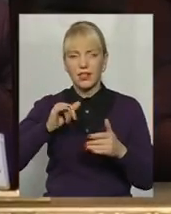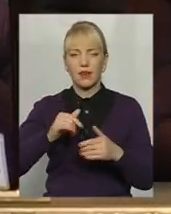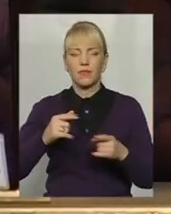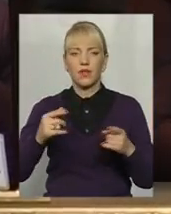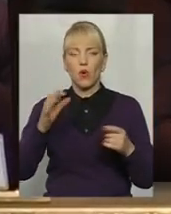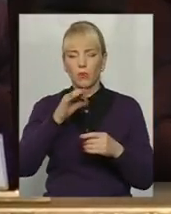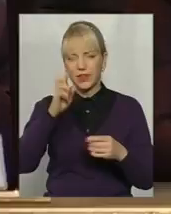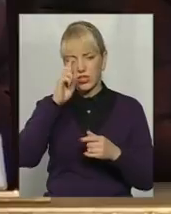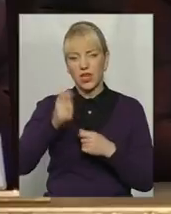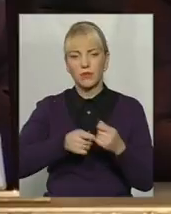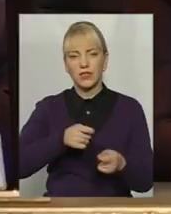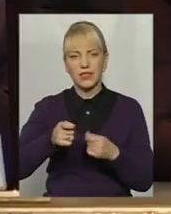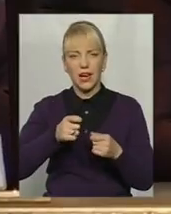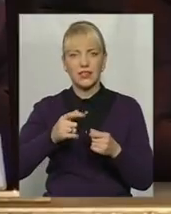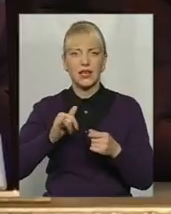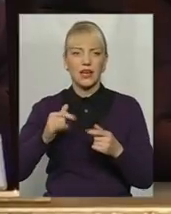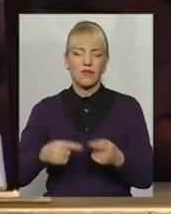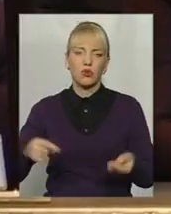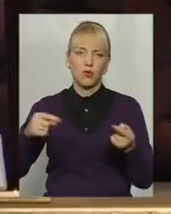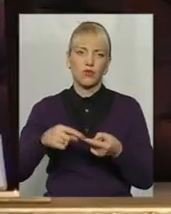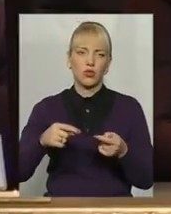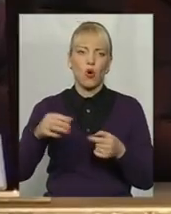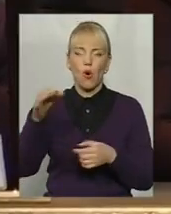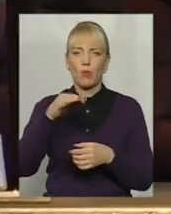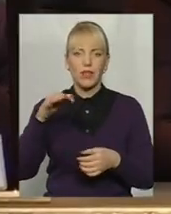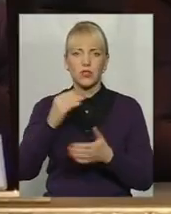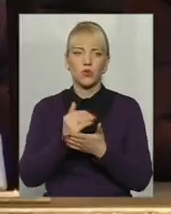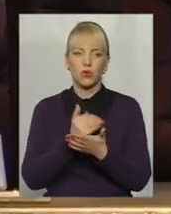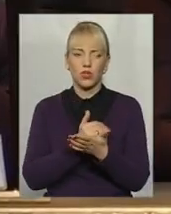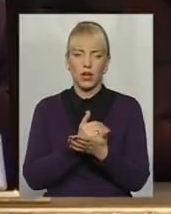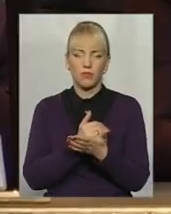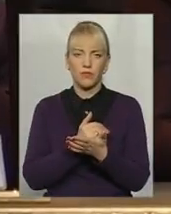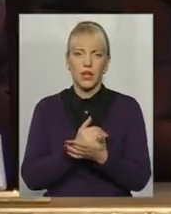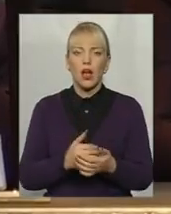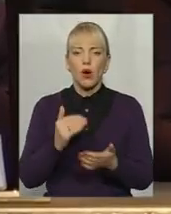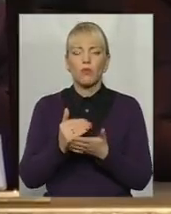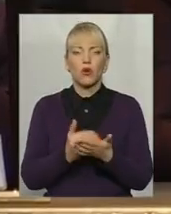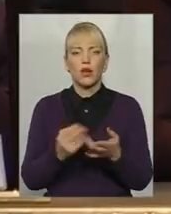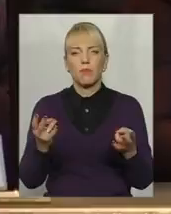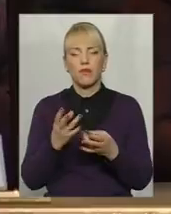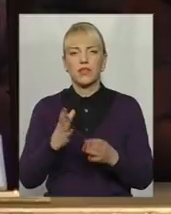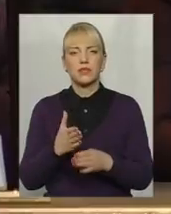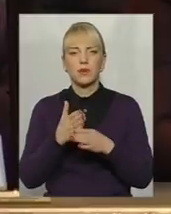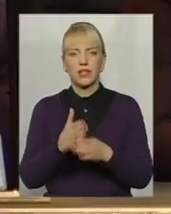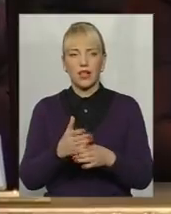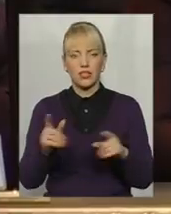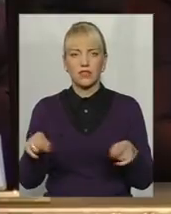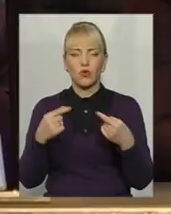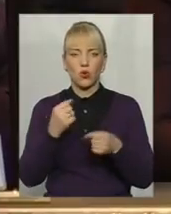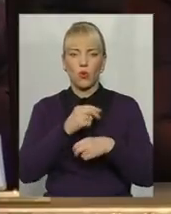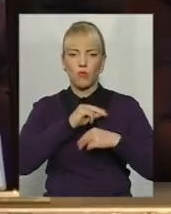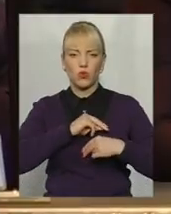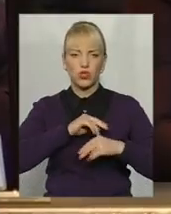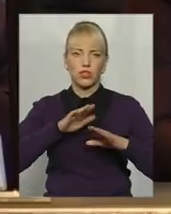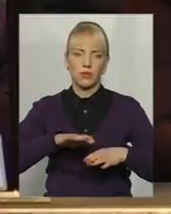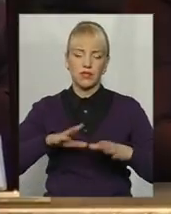облдержадміністрації відповідно обласну програму. Програми мають сприяти створенню робочих міст, у